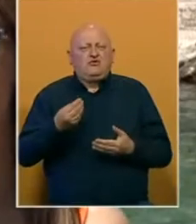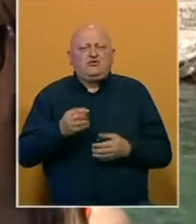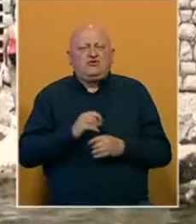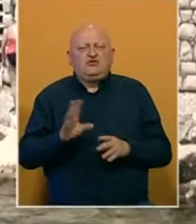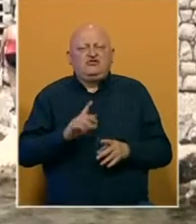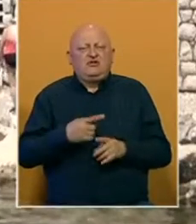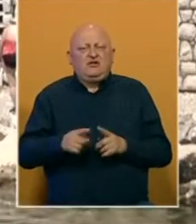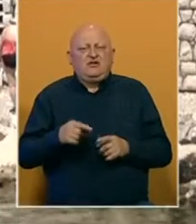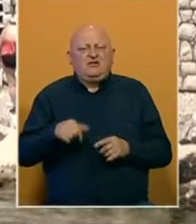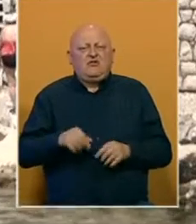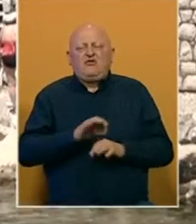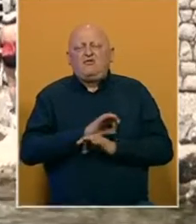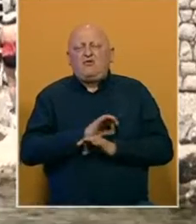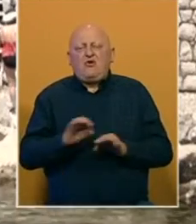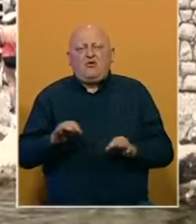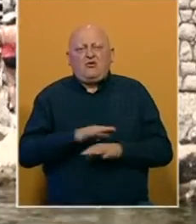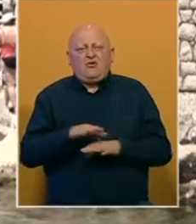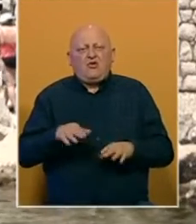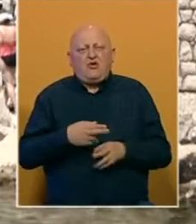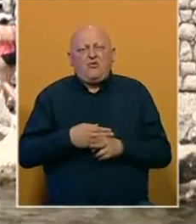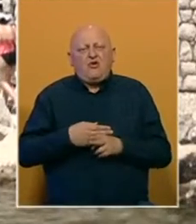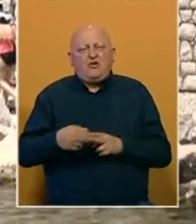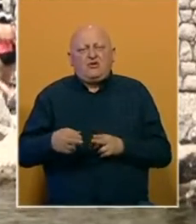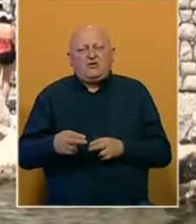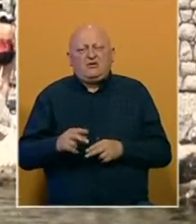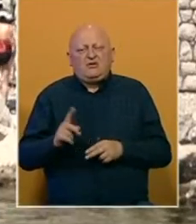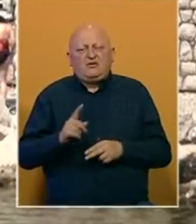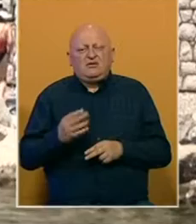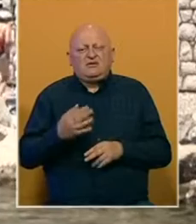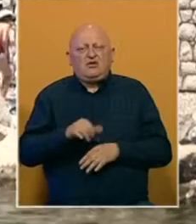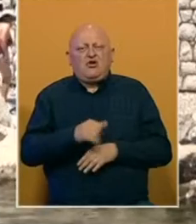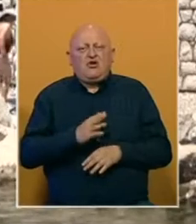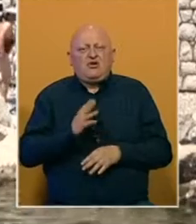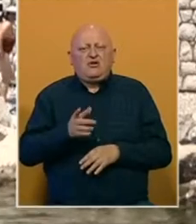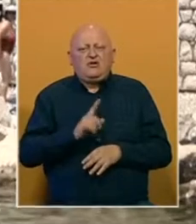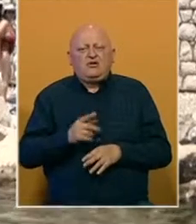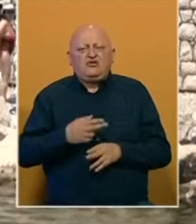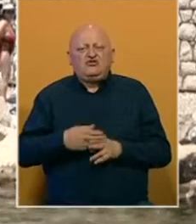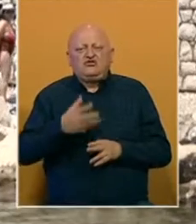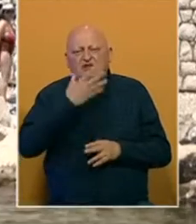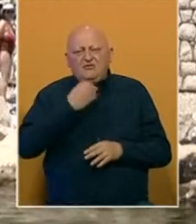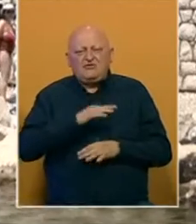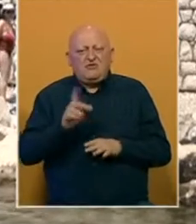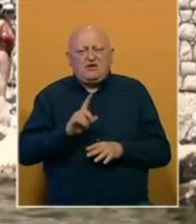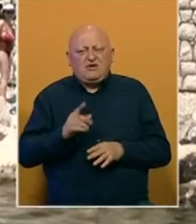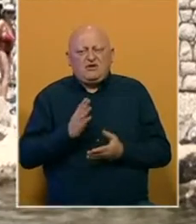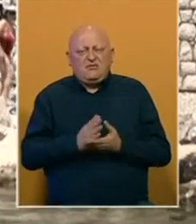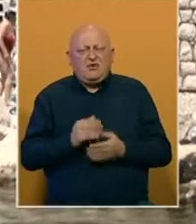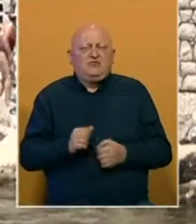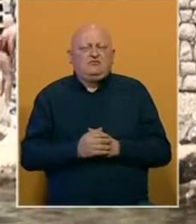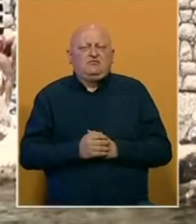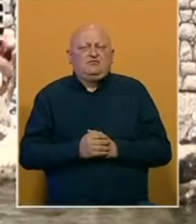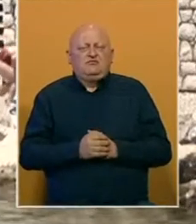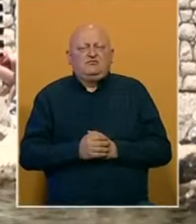nadostaje. Ovdje mi je super, more je prečisto, nisam par godina ovdje bila, nikad mi čišće i ljepše more nije bilo. I